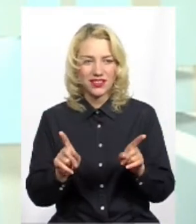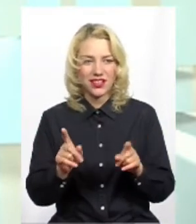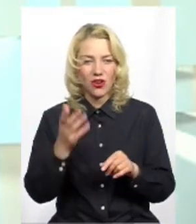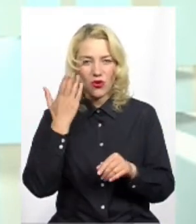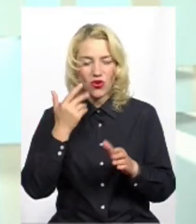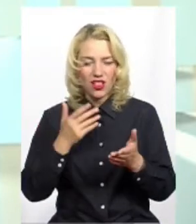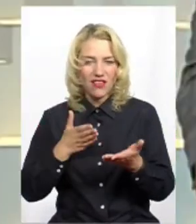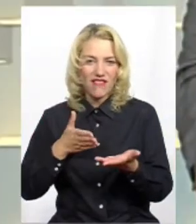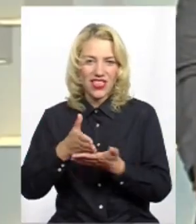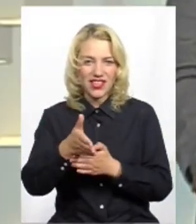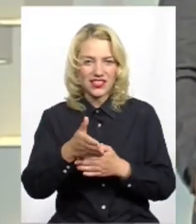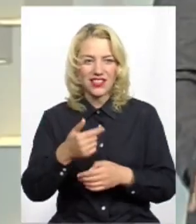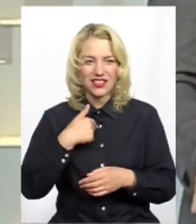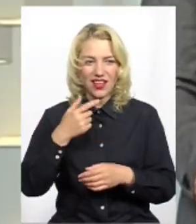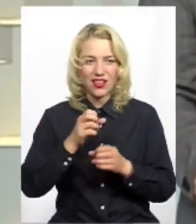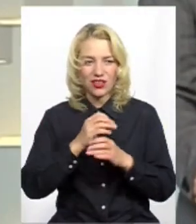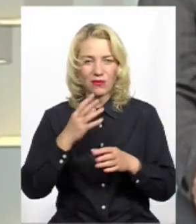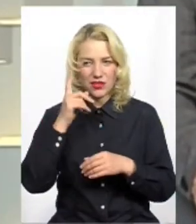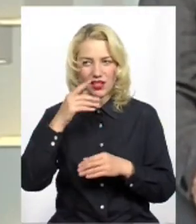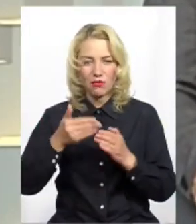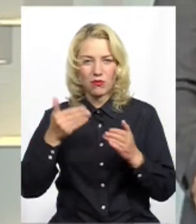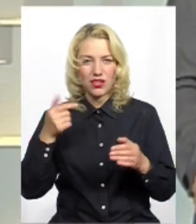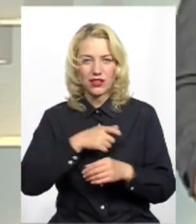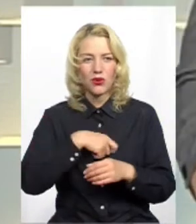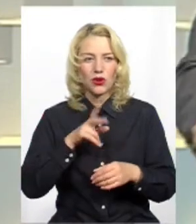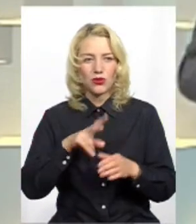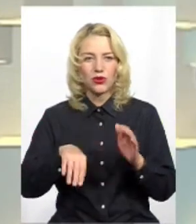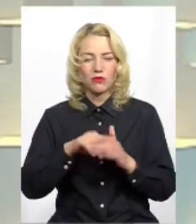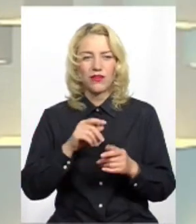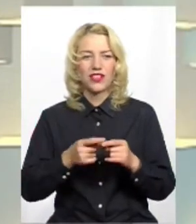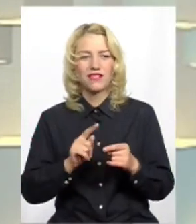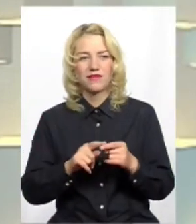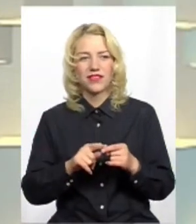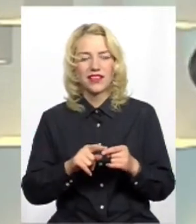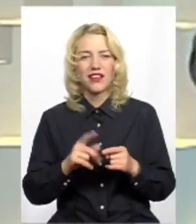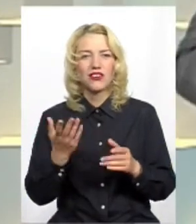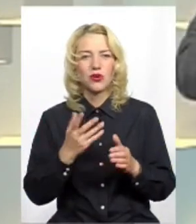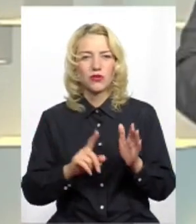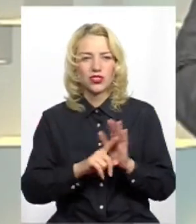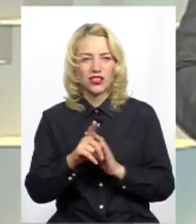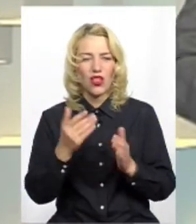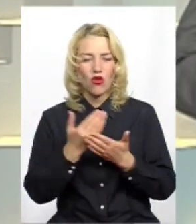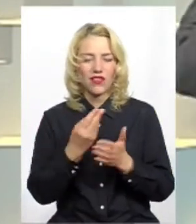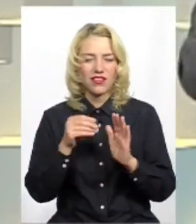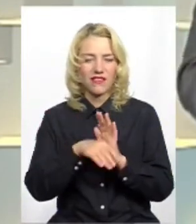'їзді шепетівку. я дуже добре знаю попереднього, де бувна, який купив. Знаєте, по починається? Що є новий інвестор, якому